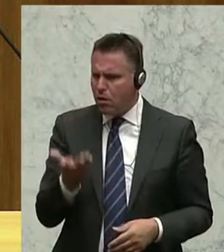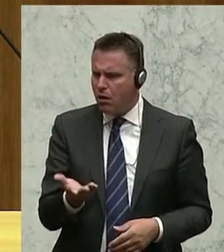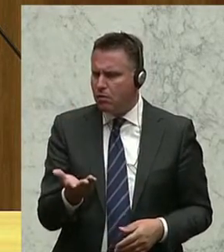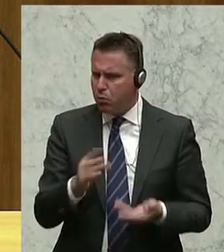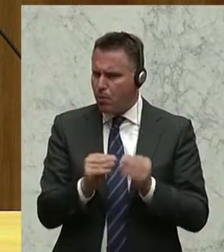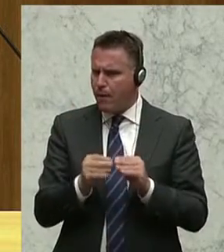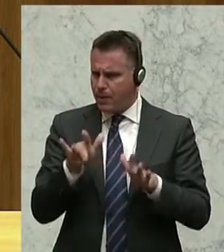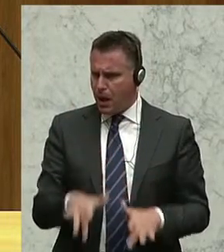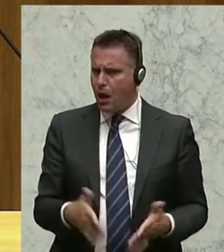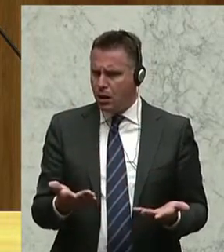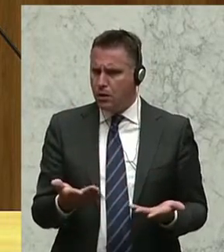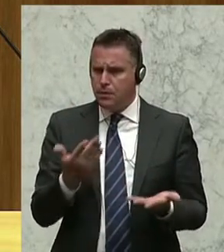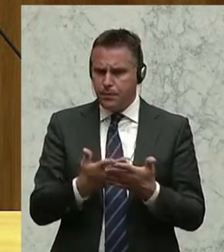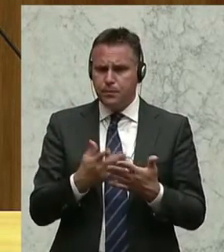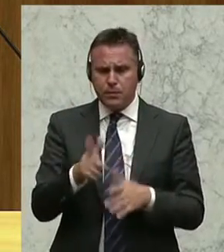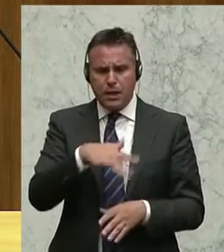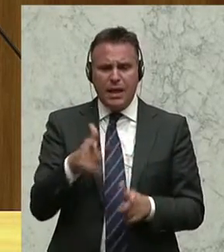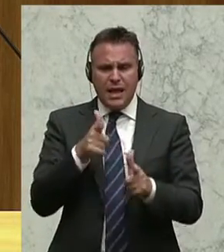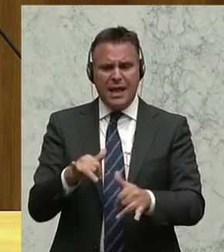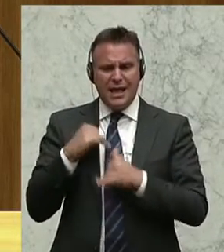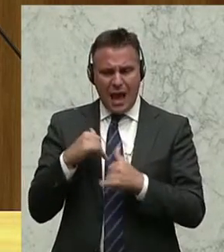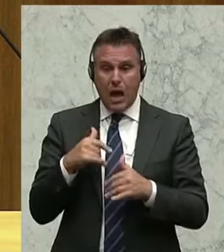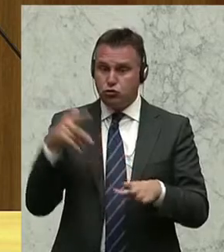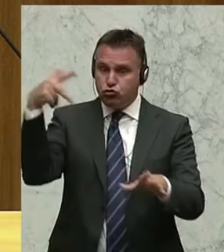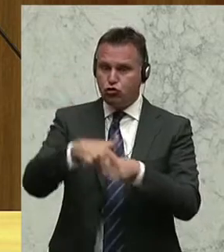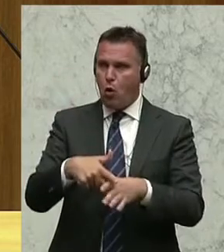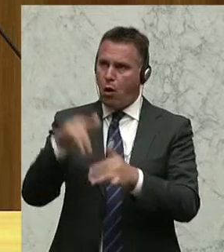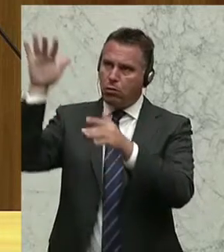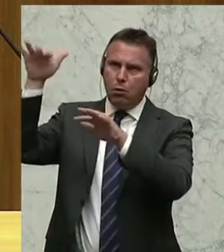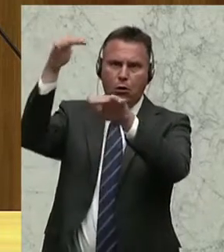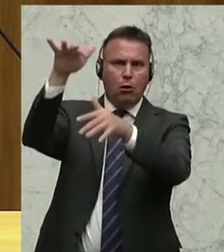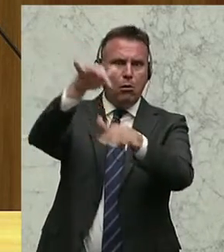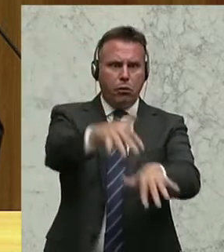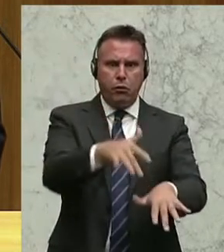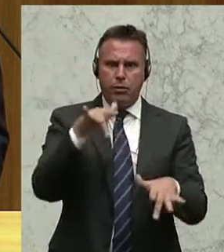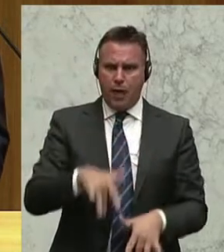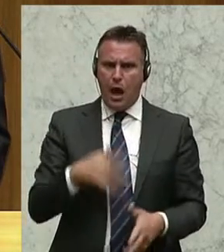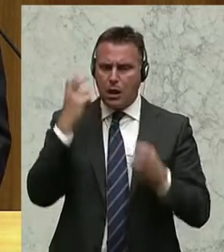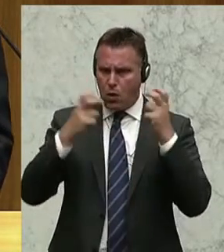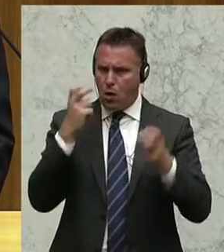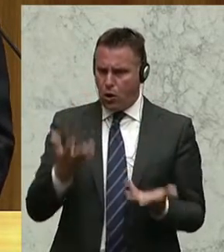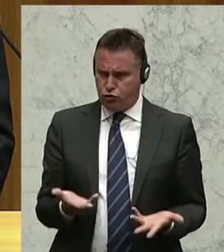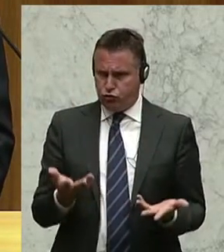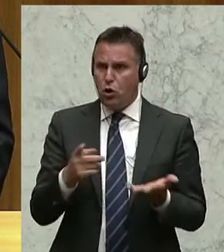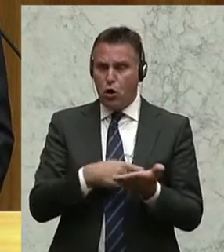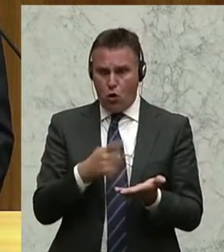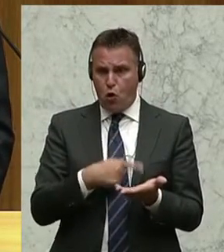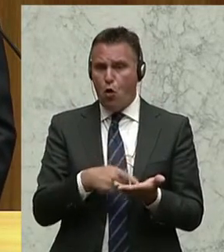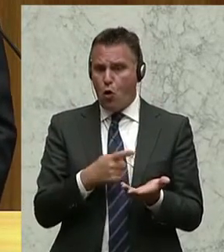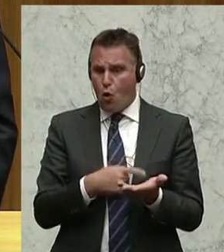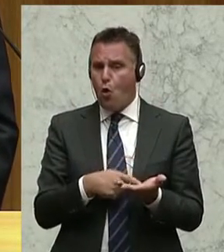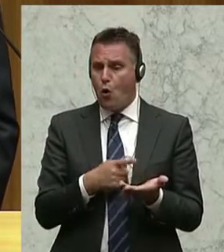gehen, dass es im jagdlichen Betrieb zu gewaltigen Störungen kommt und dass gerade im jagdlichen Bericht es oft